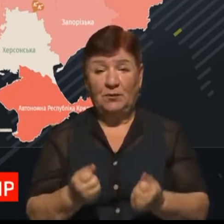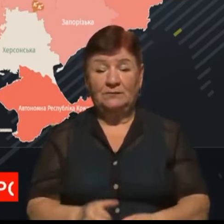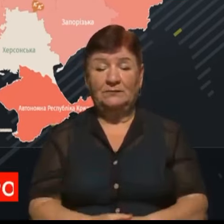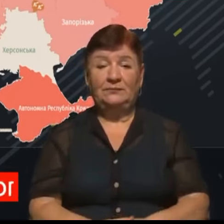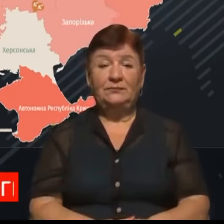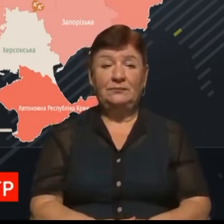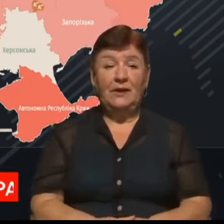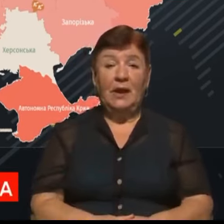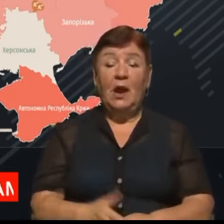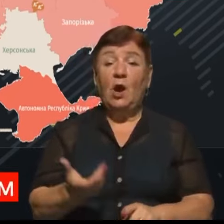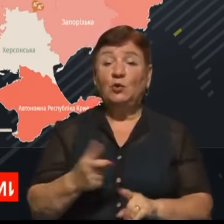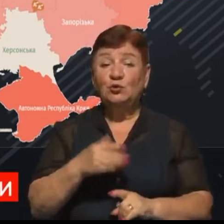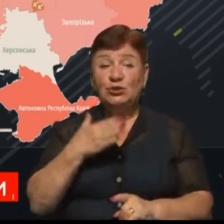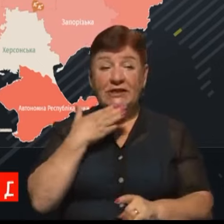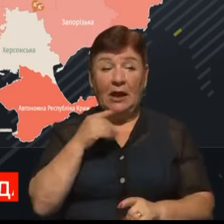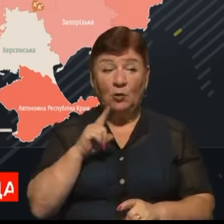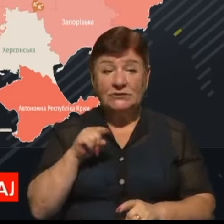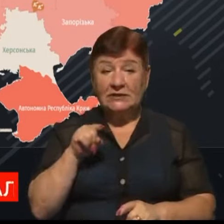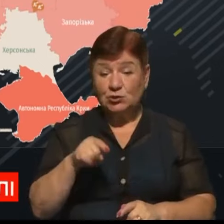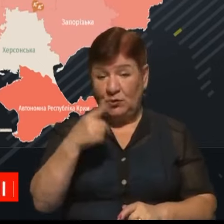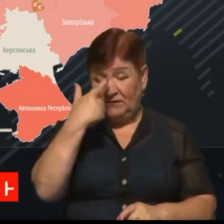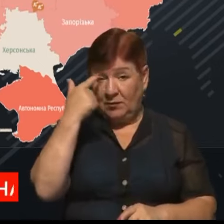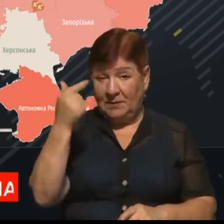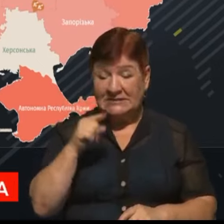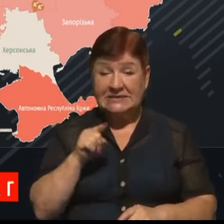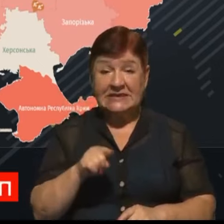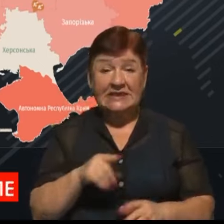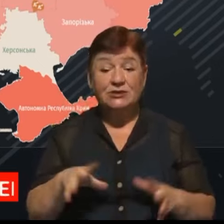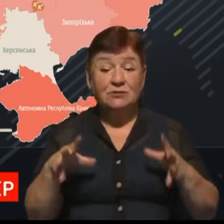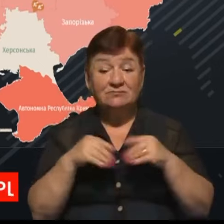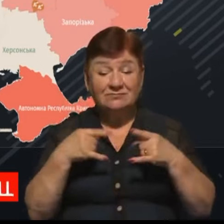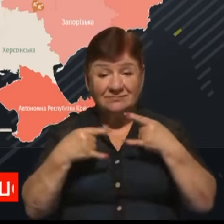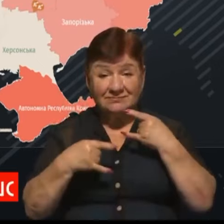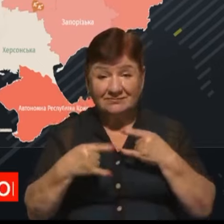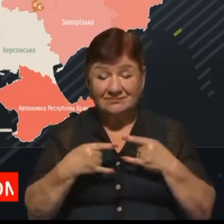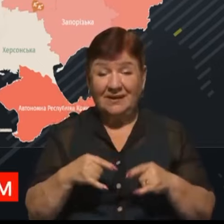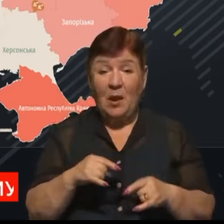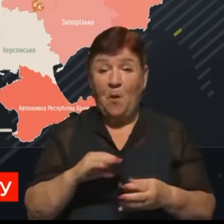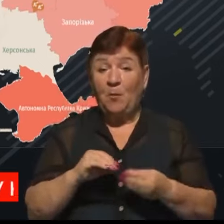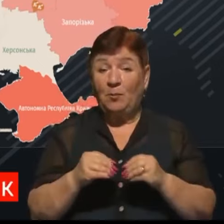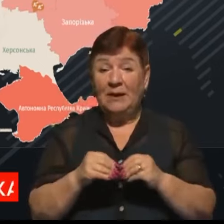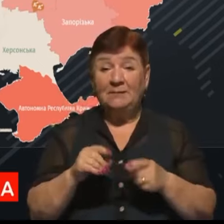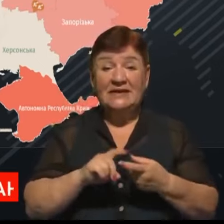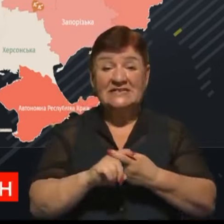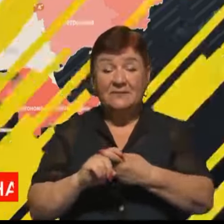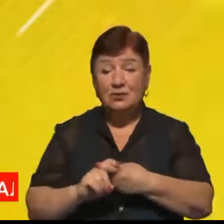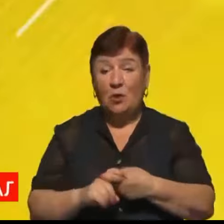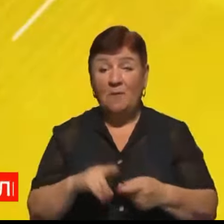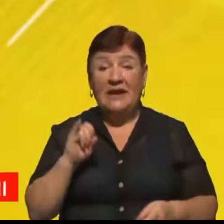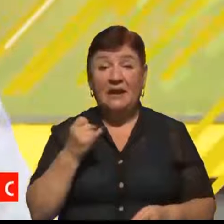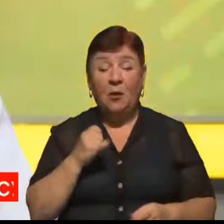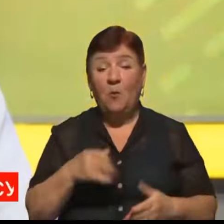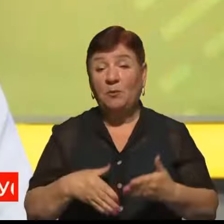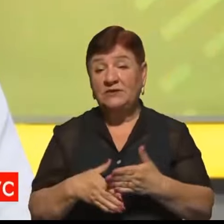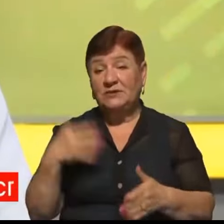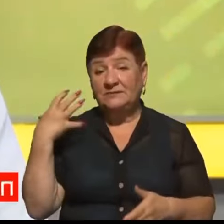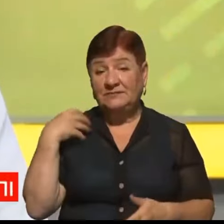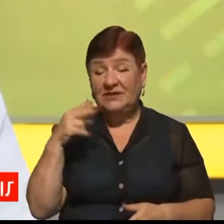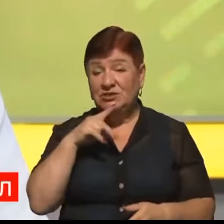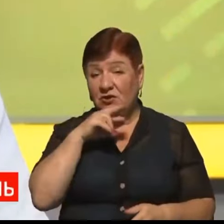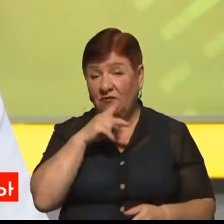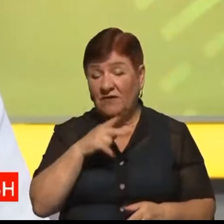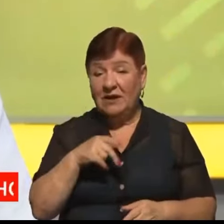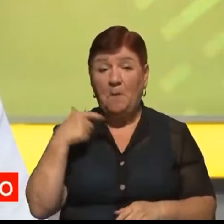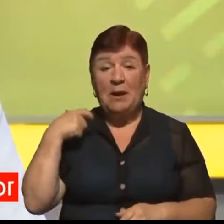Пане Ігоре, дуже дякуємо вам за цю інформацію, за те, що додали до нашого ефіру проблеми зі зв'язком. Ігор Заруднєв, помічник начальника Чернівецького